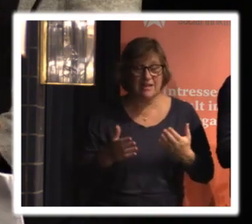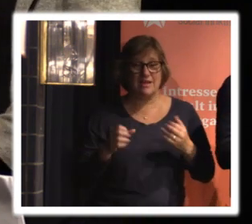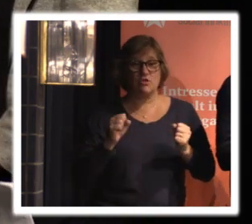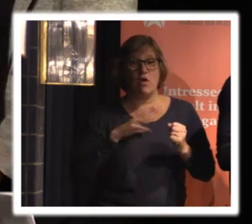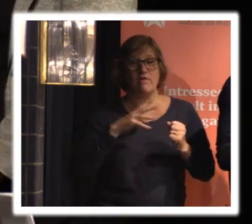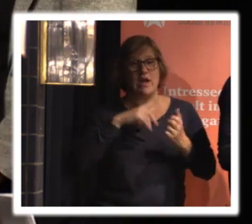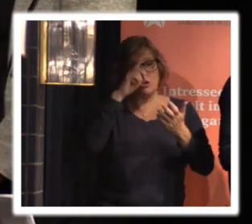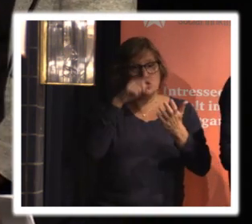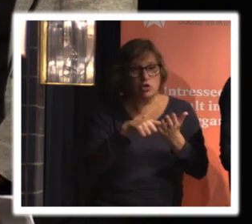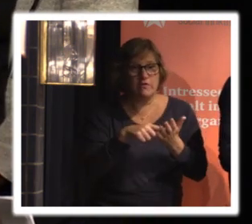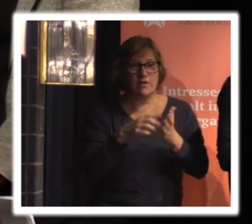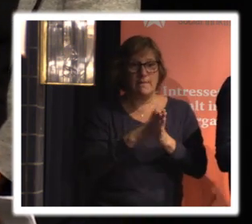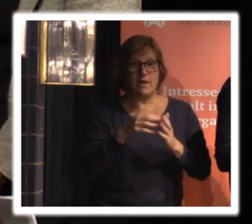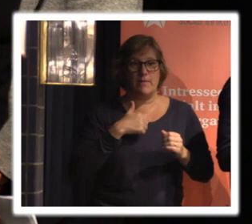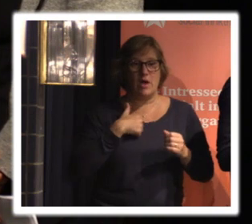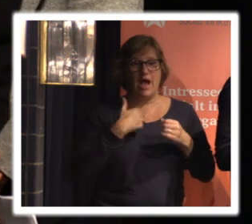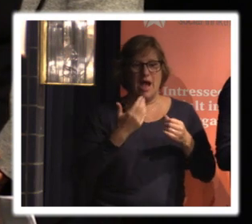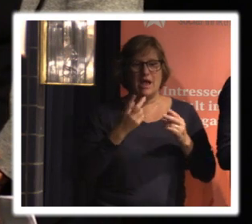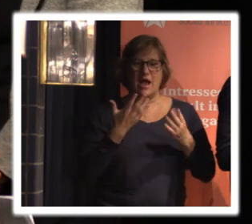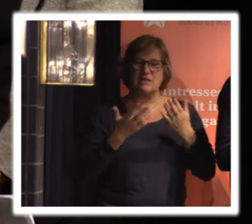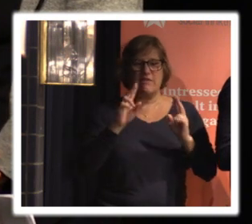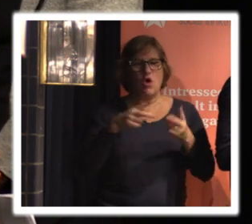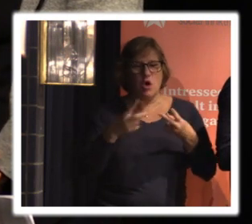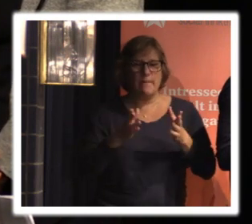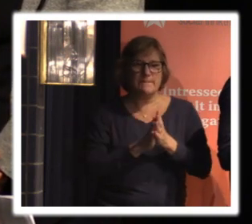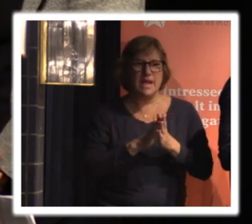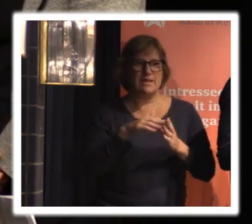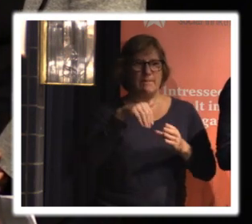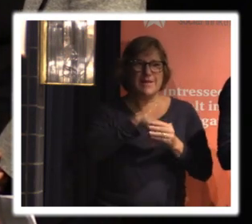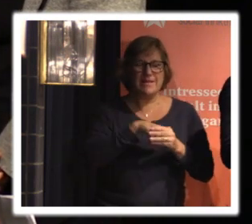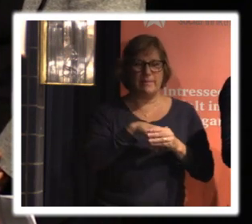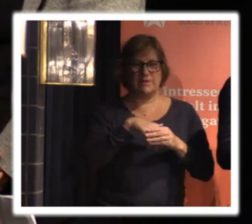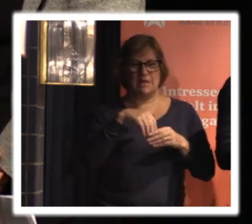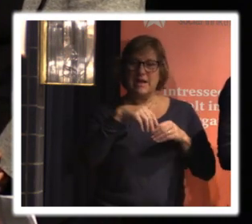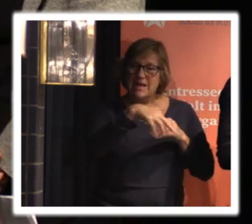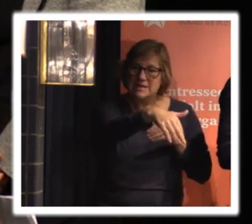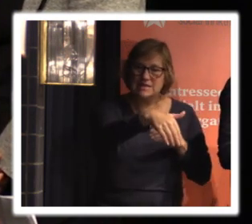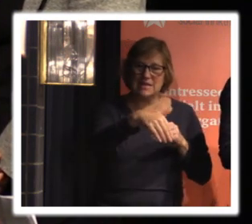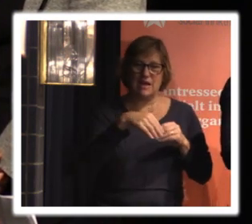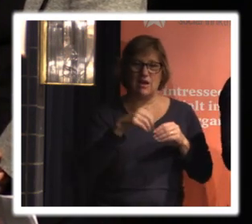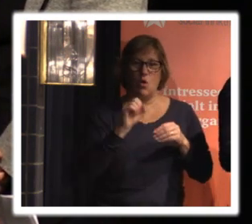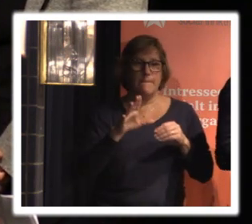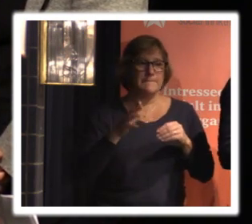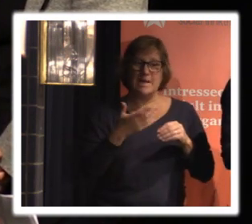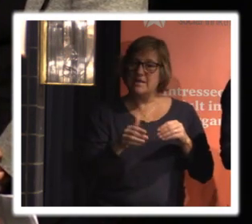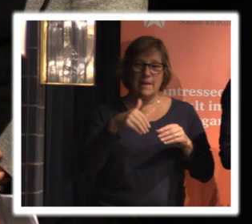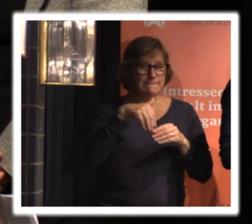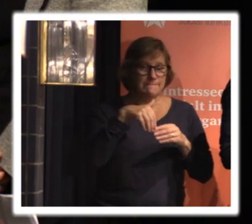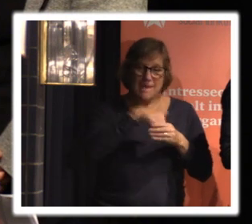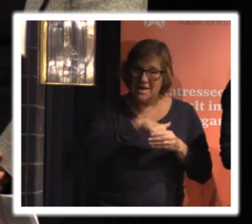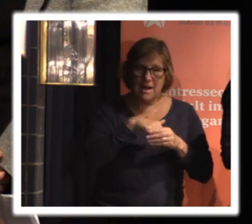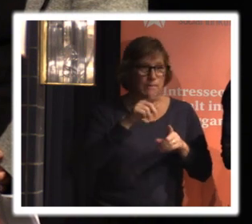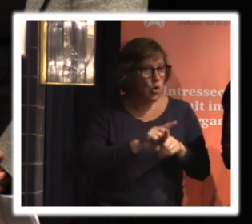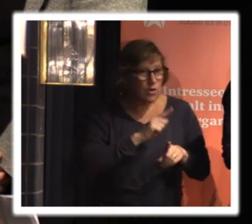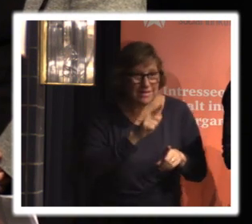det är väl rätt vanligt i medlemsregister att det är så liksom att man inte har varit medlem på väldigt länge eller